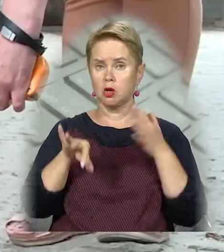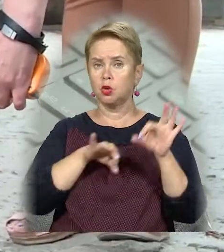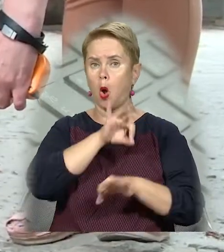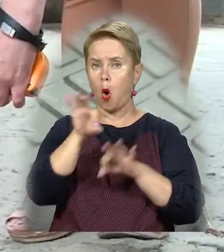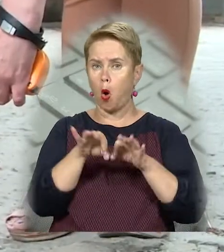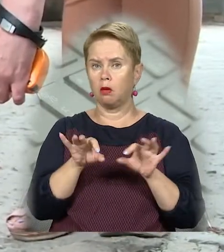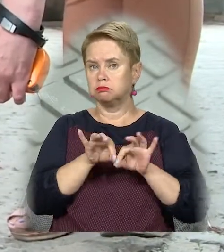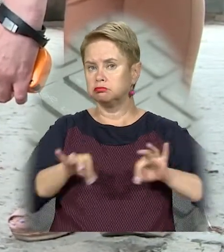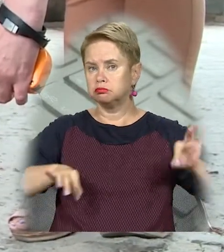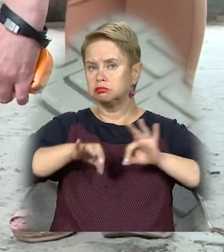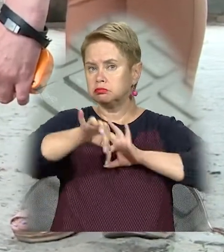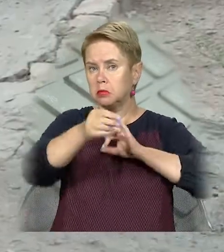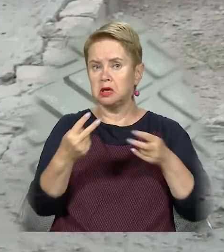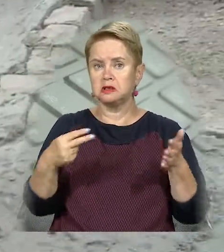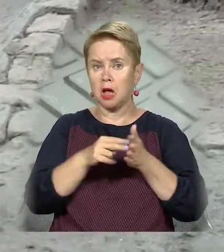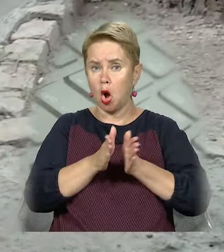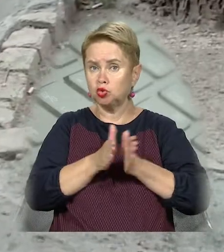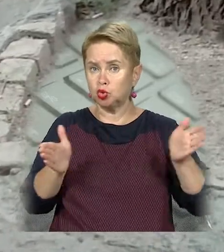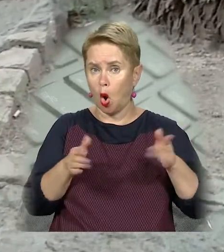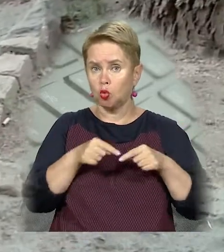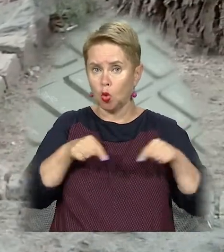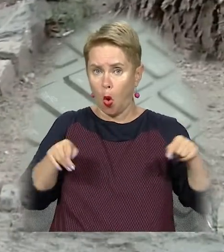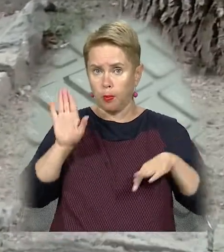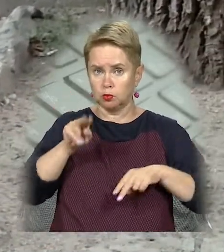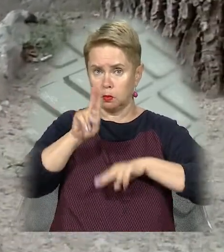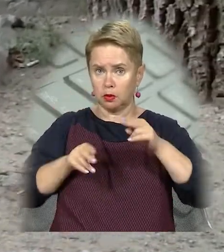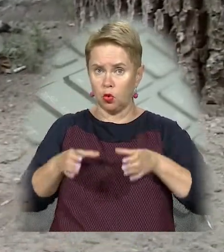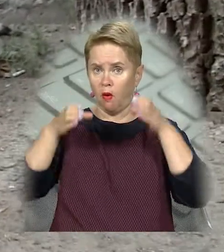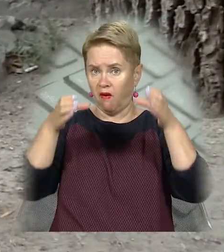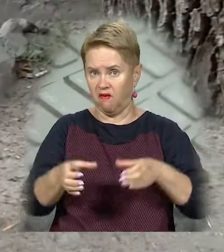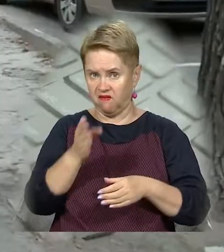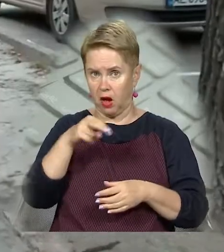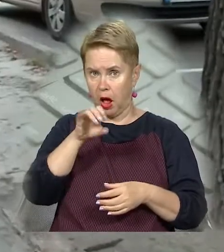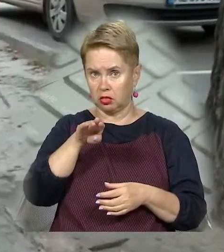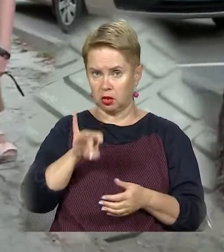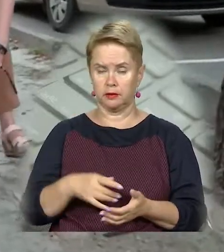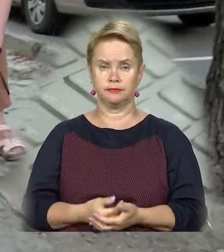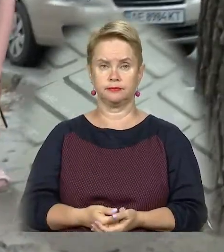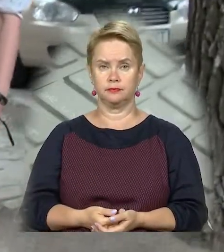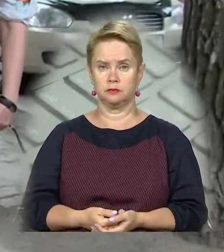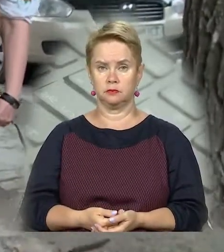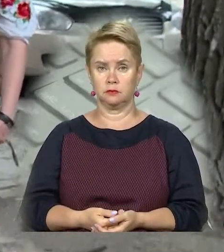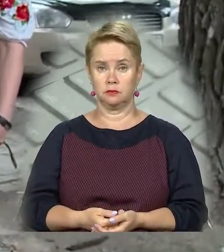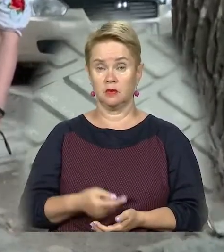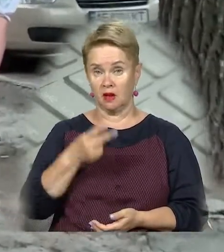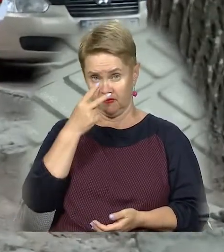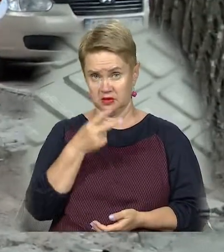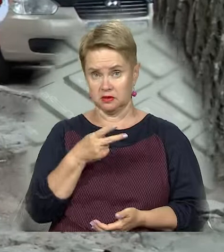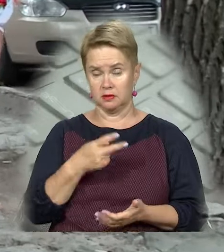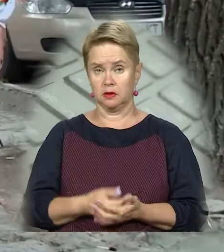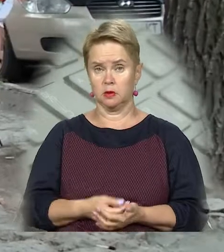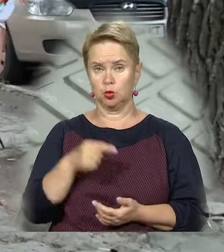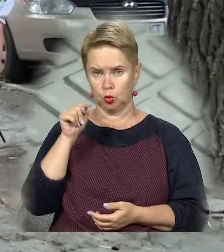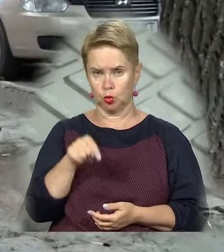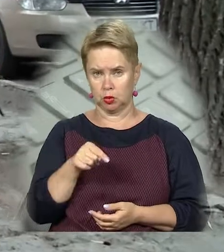архітекторкою вимірюємо, якою стала ширина тротуару після прибудови веранди. Ну, власне